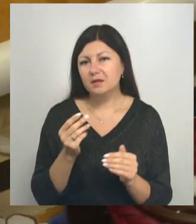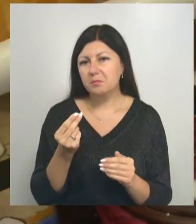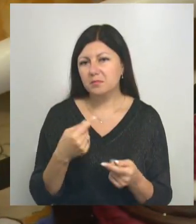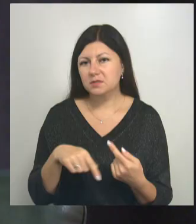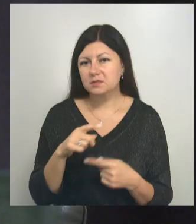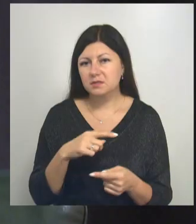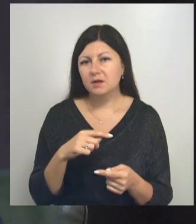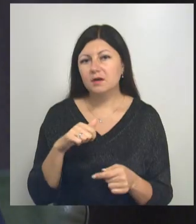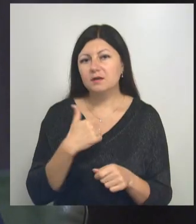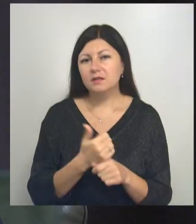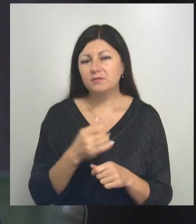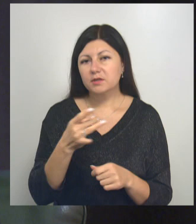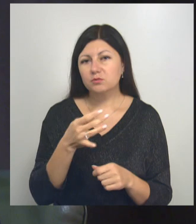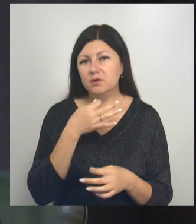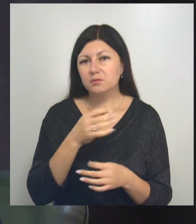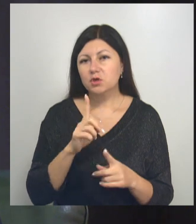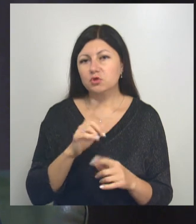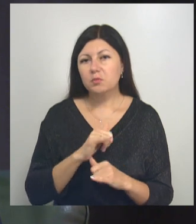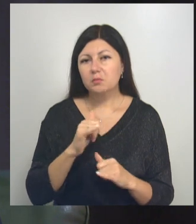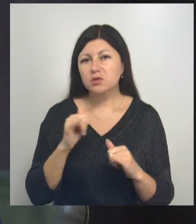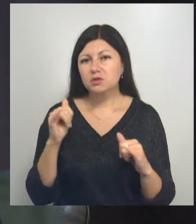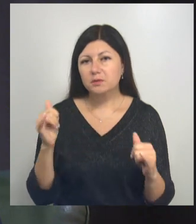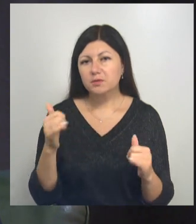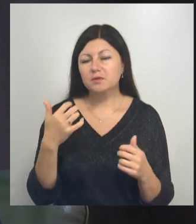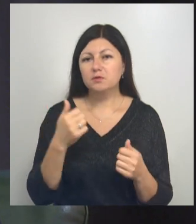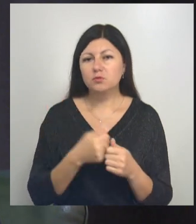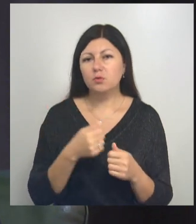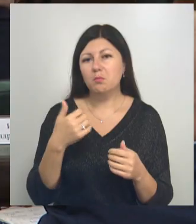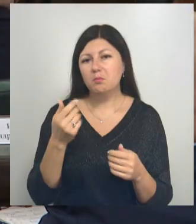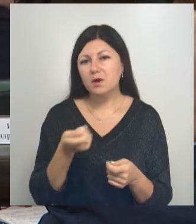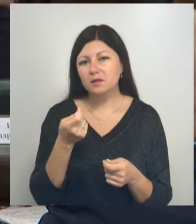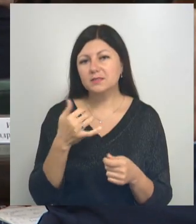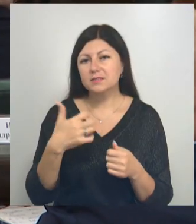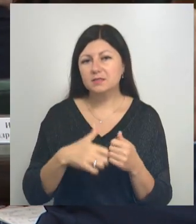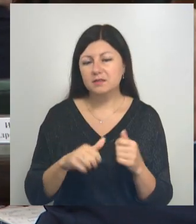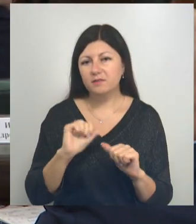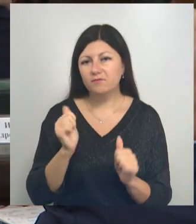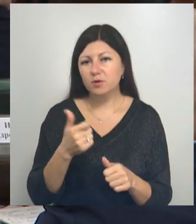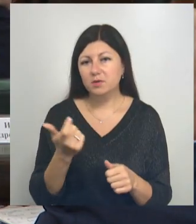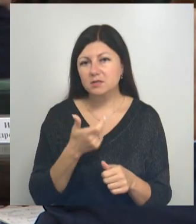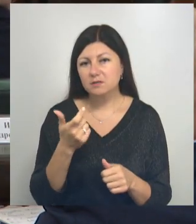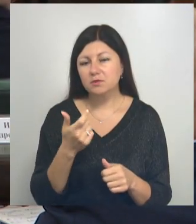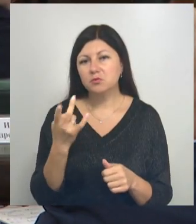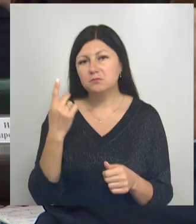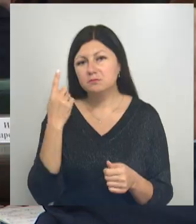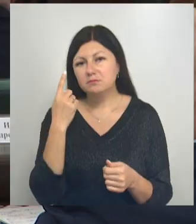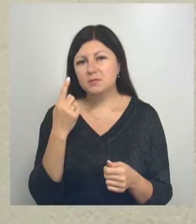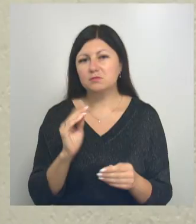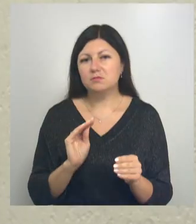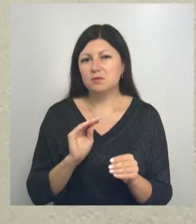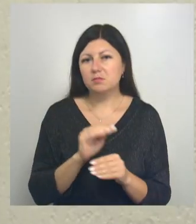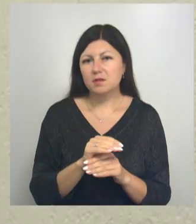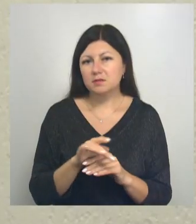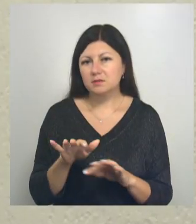Глава региона отметил, для того, чтобы его масштабировать до малых и средних форм хозяйствования, необходимо продумать дополнительный механизм.